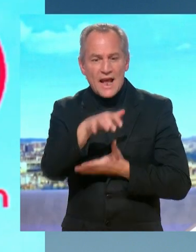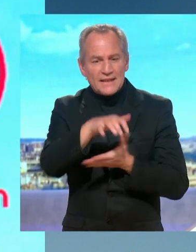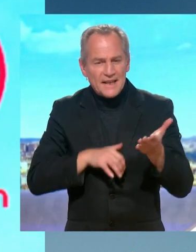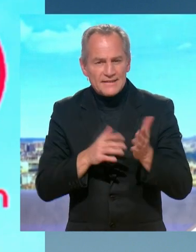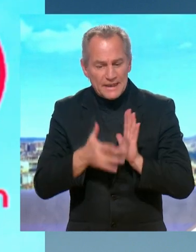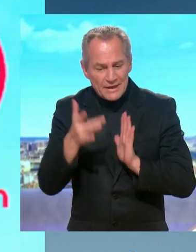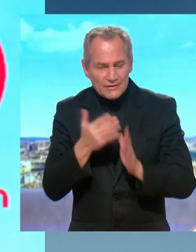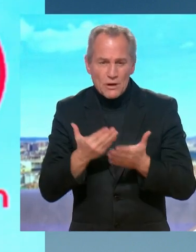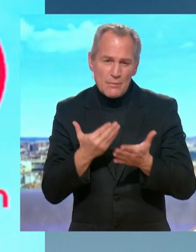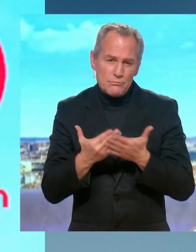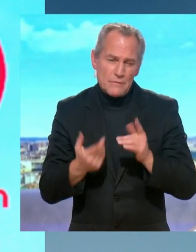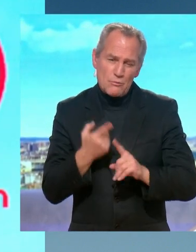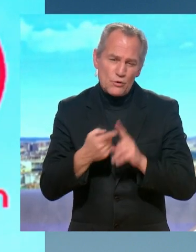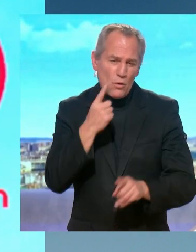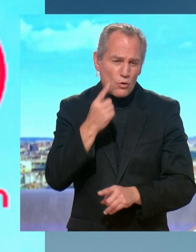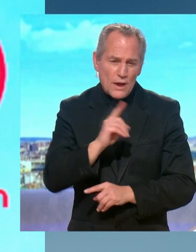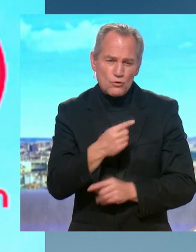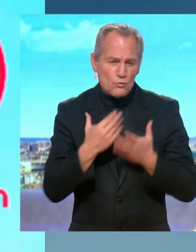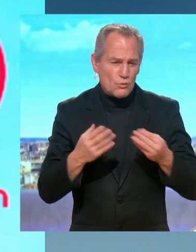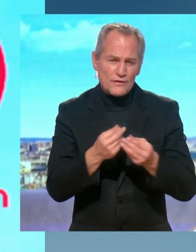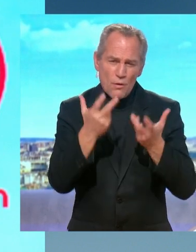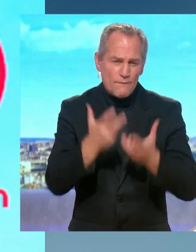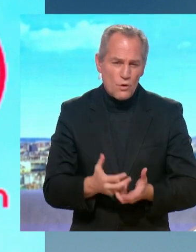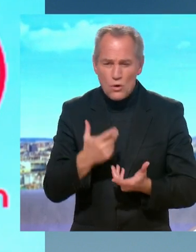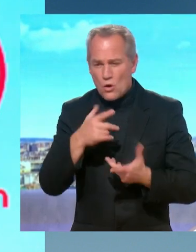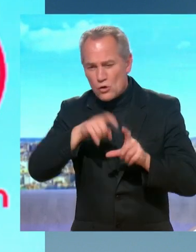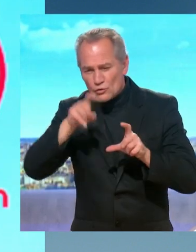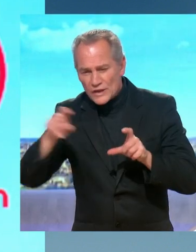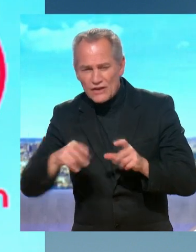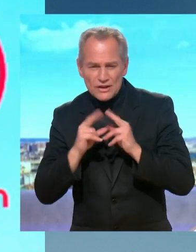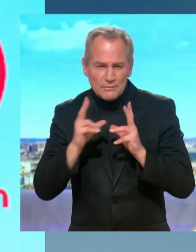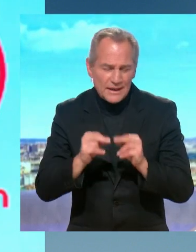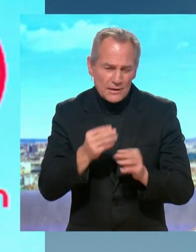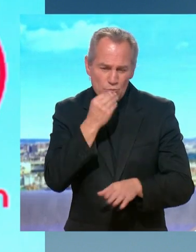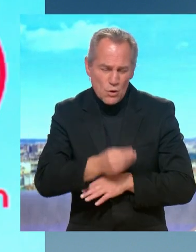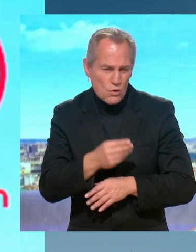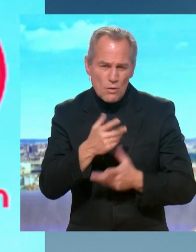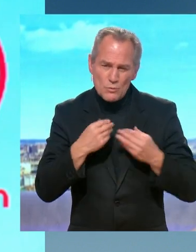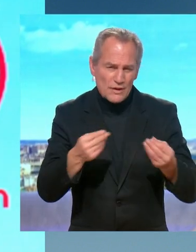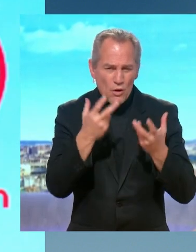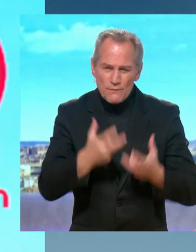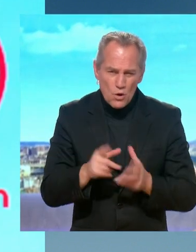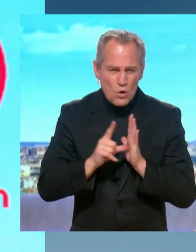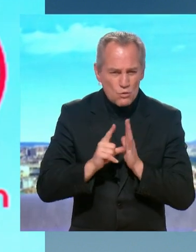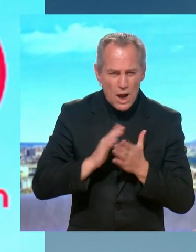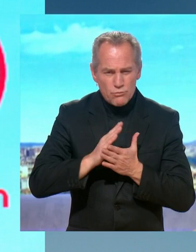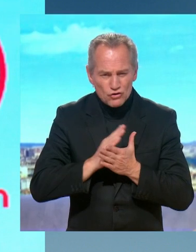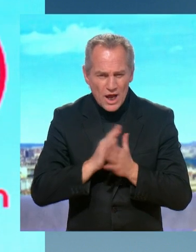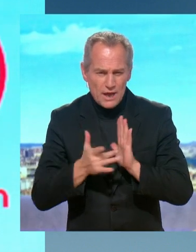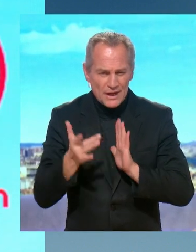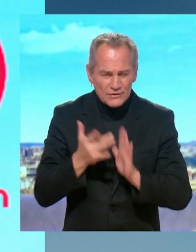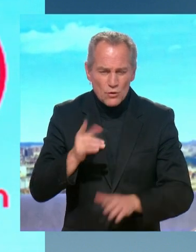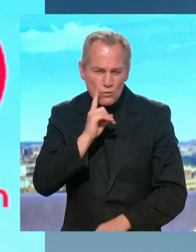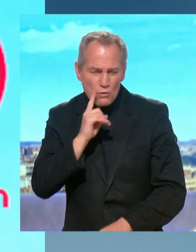important parce qu'il répond à la demande des Français, tout le monde le voit et tous les sondages d'opinion le disent. À la fois un volet très dur, très ferme, contre les délinquants étrangers,